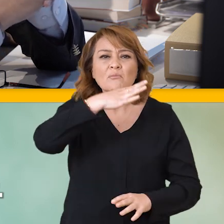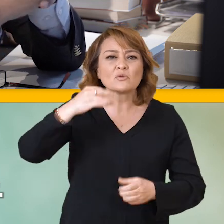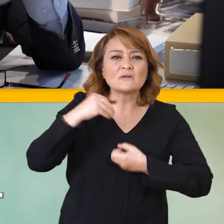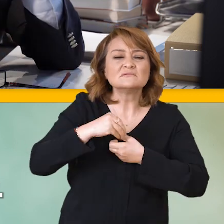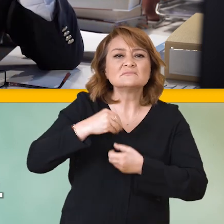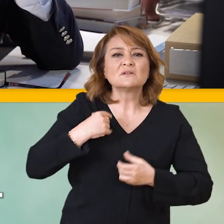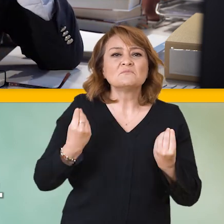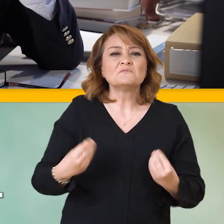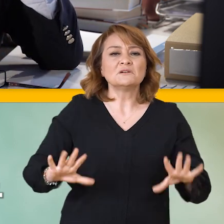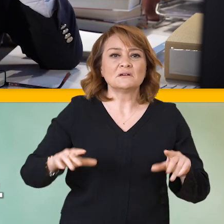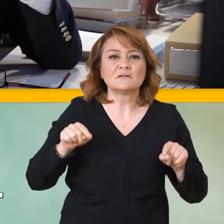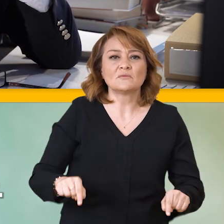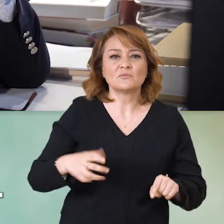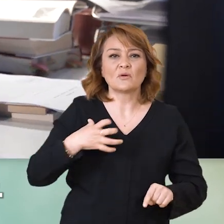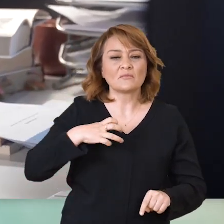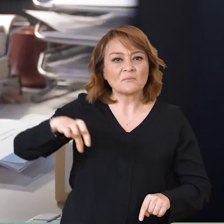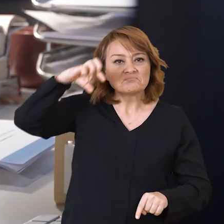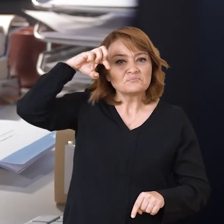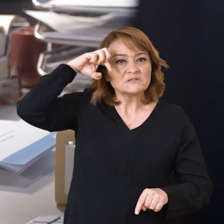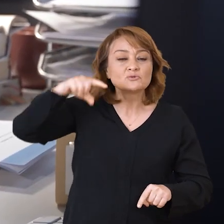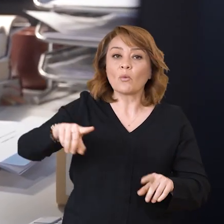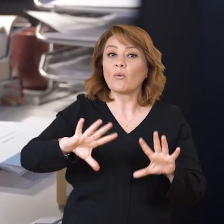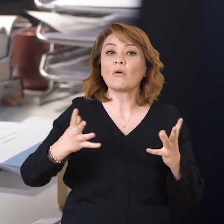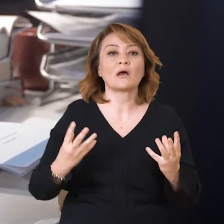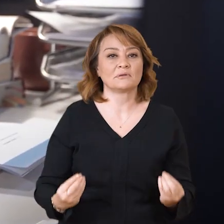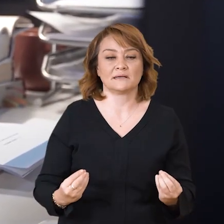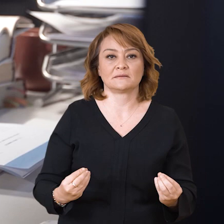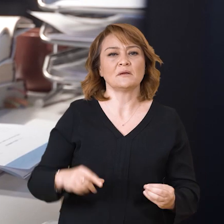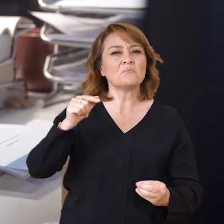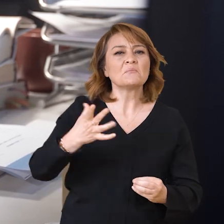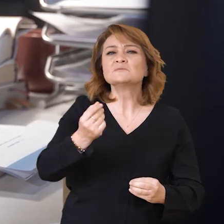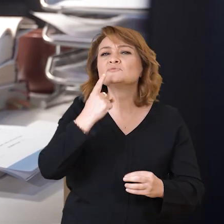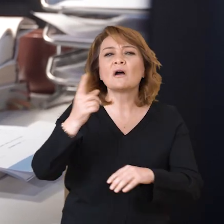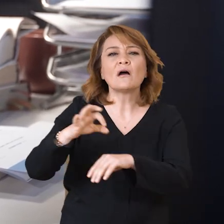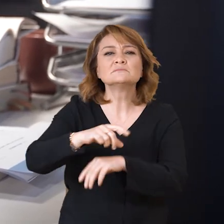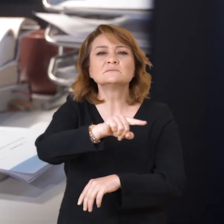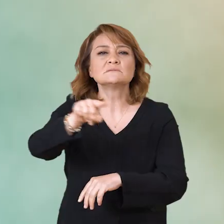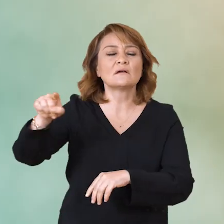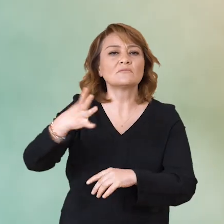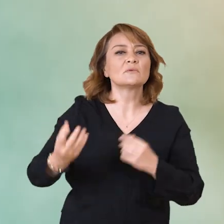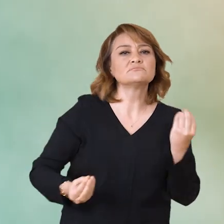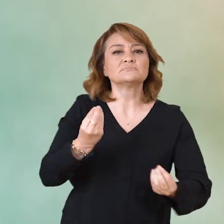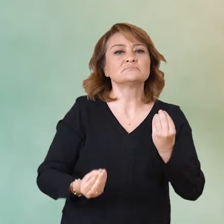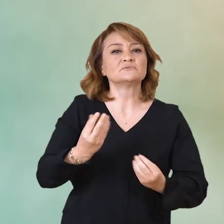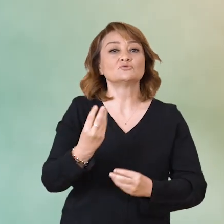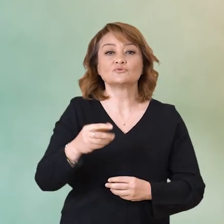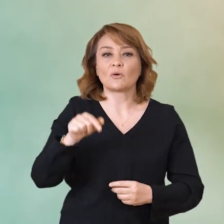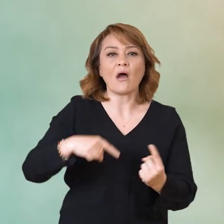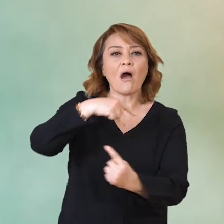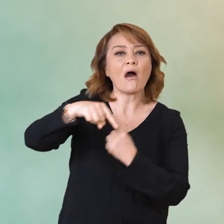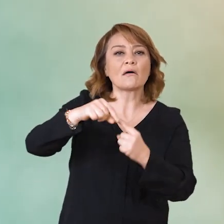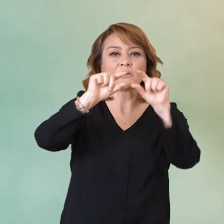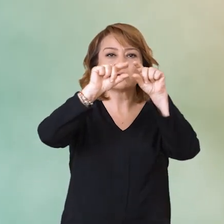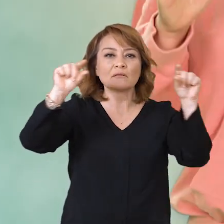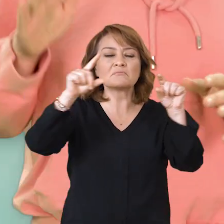Ancak sürekli mutsuz hissediyorsunuzdur. Bu durum ruhsal bir sağlık problemine işaret edebilir. Pek çok hastalığın pek çok